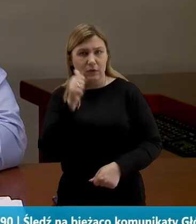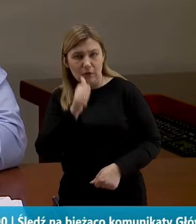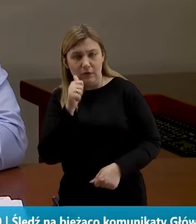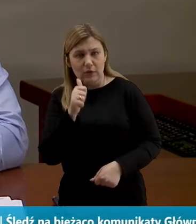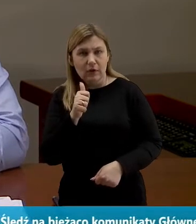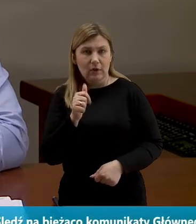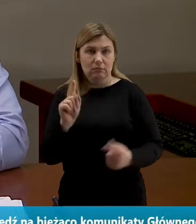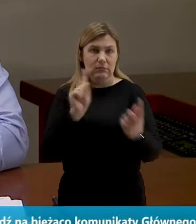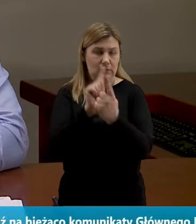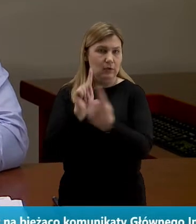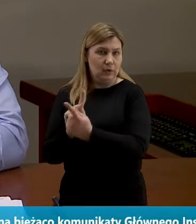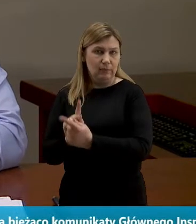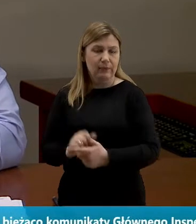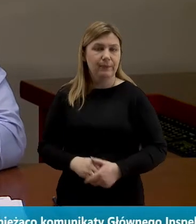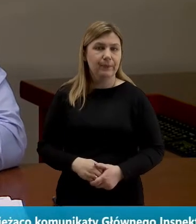spotykamy.